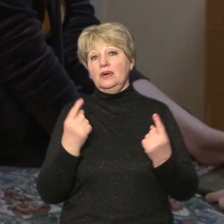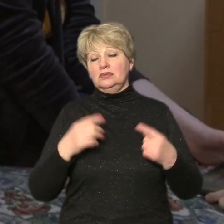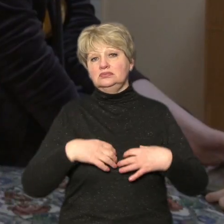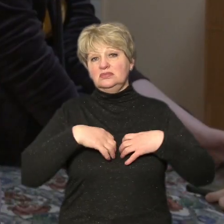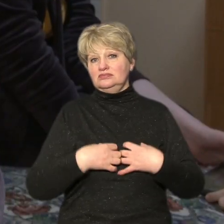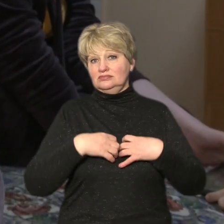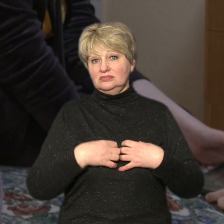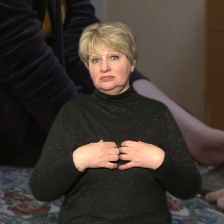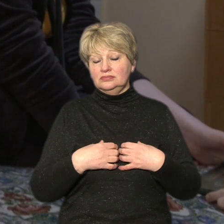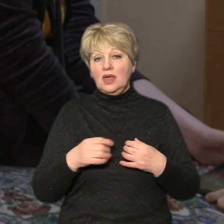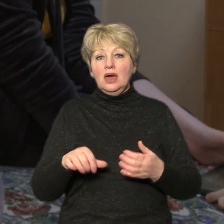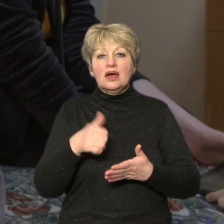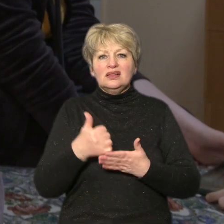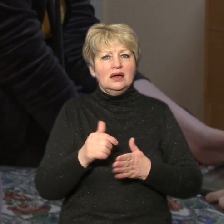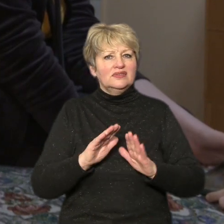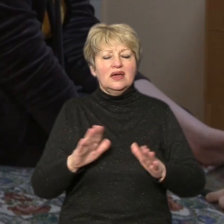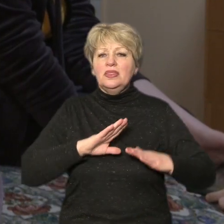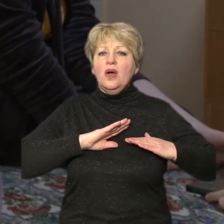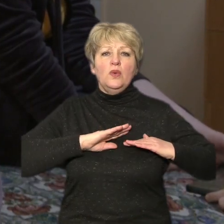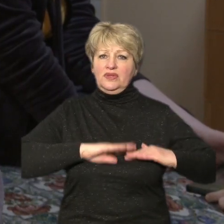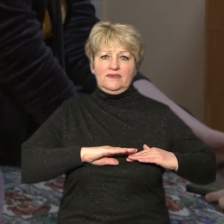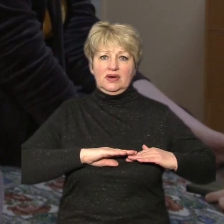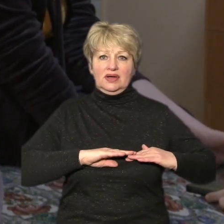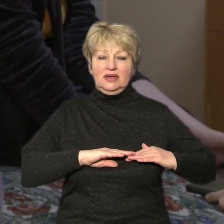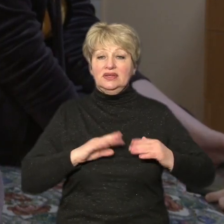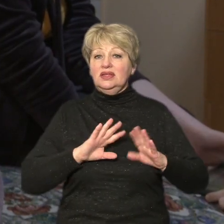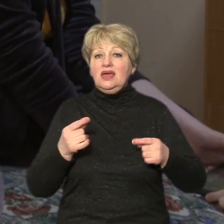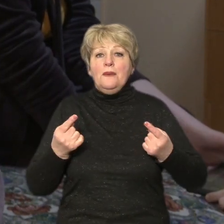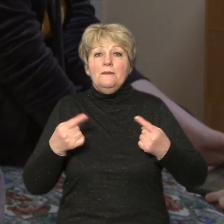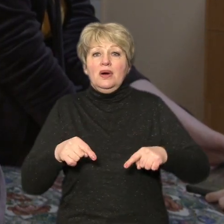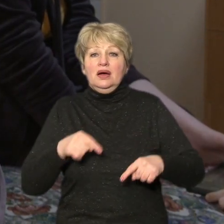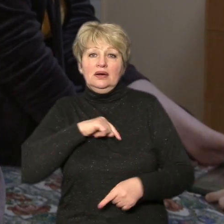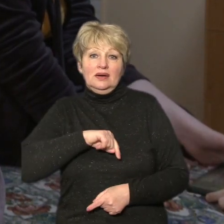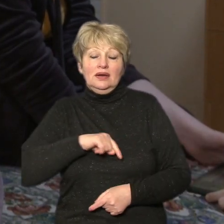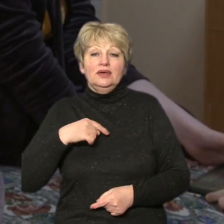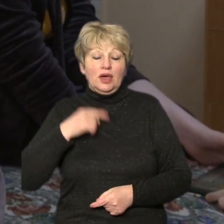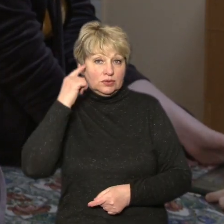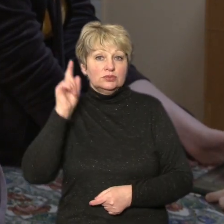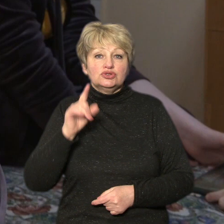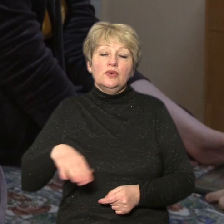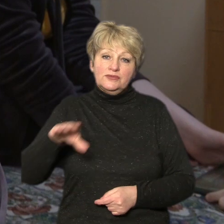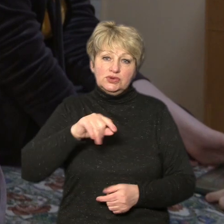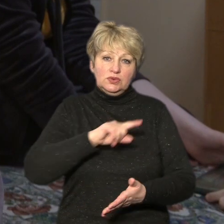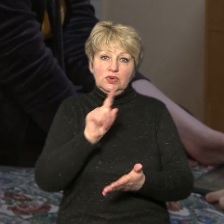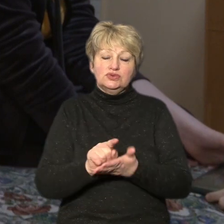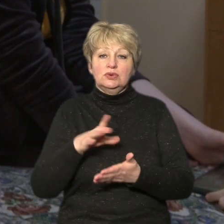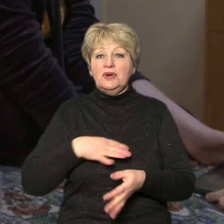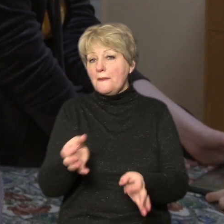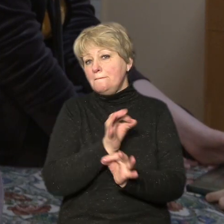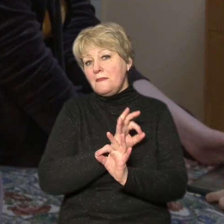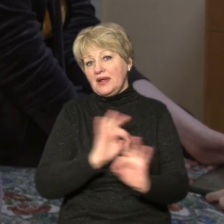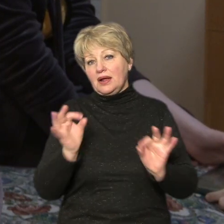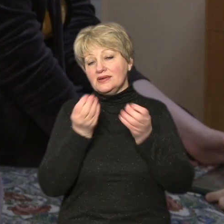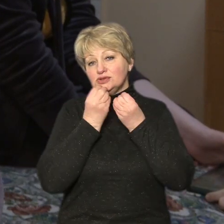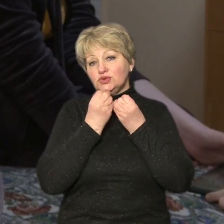перше – не унивати, не падати духом. Я просто думаю, що все має бути прекрасно, має бути чудово, що